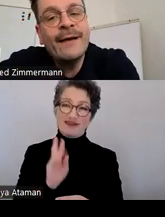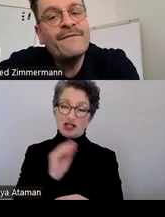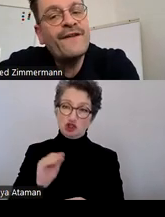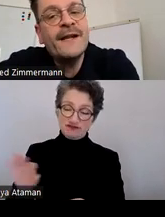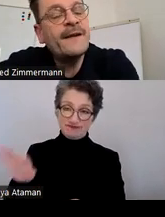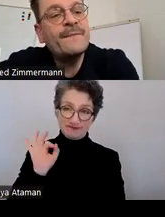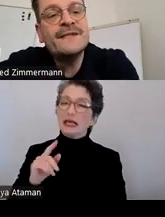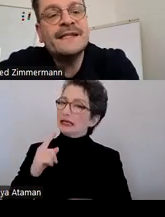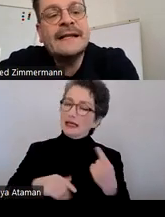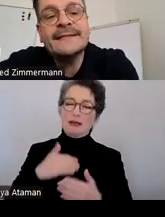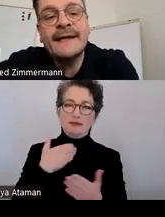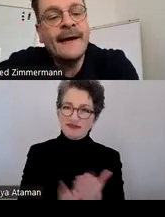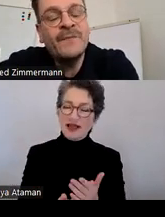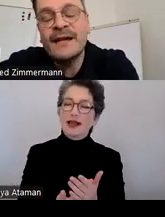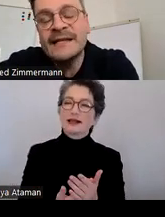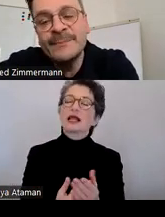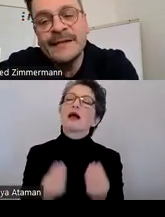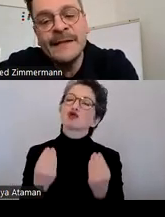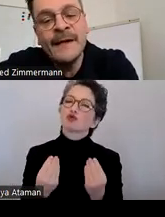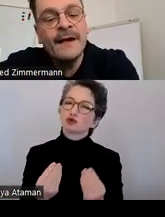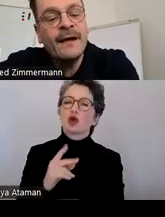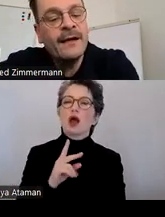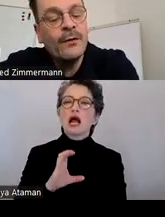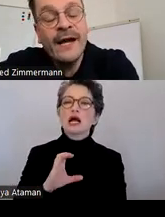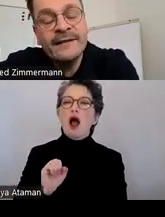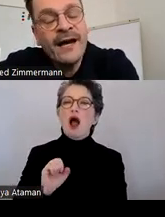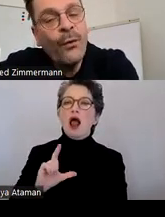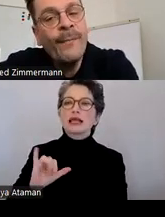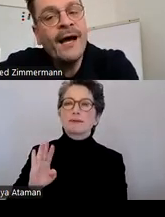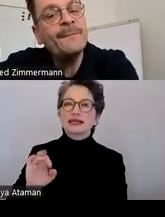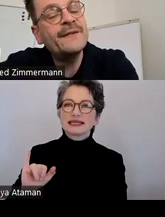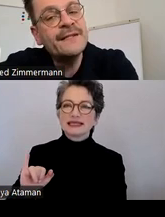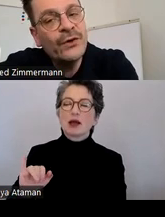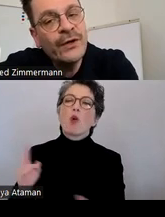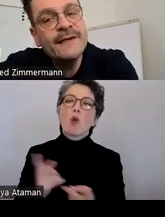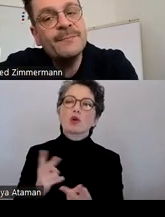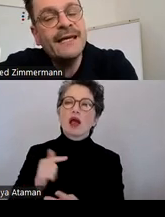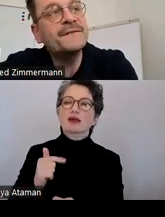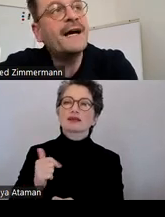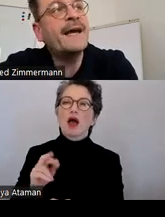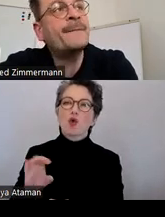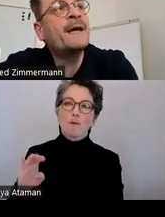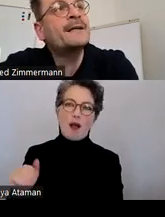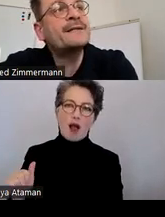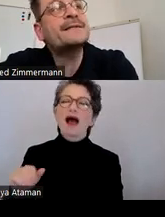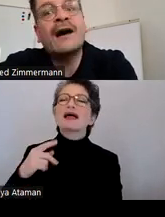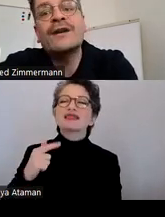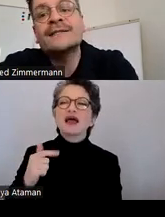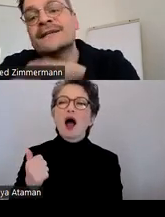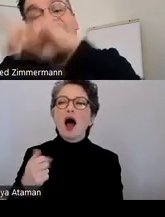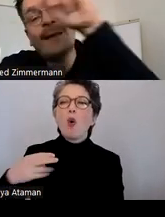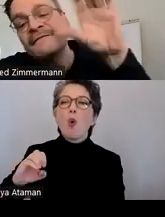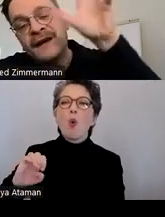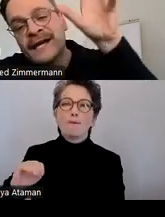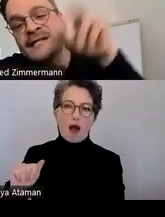Ihnen immer empfehlen, nehmen Sie die Klassiker, eine Calibri oder eine Tahoma. Die sind deutlich barrierefreier. Das ist genau